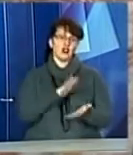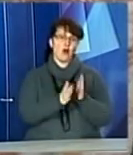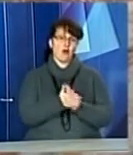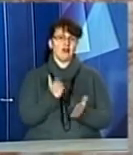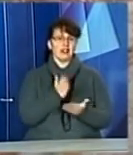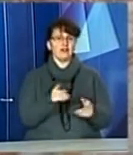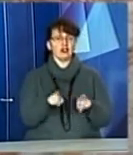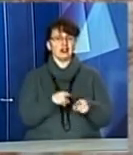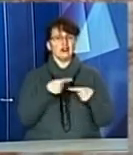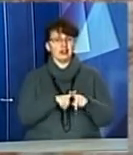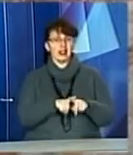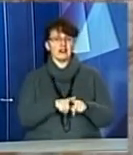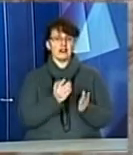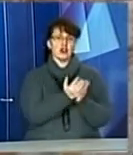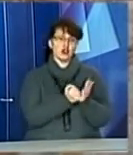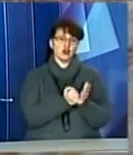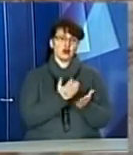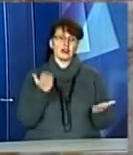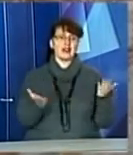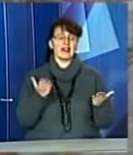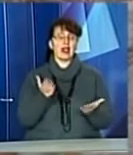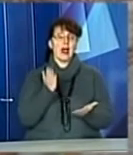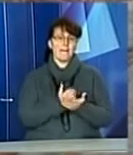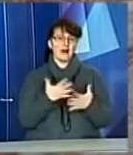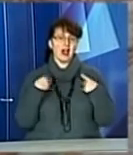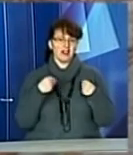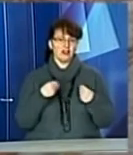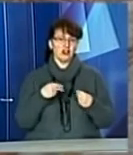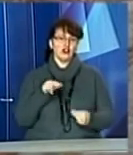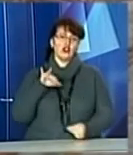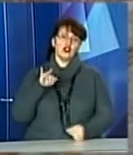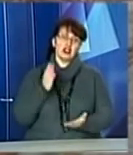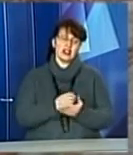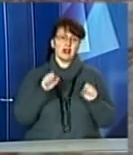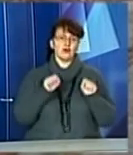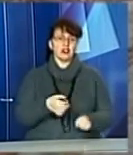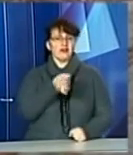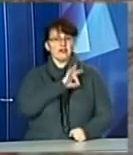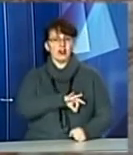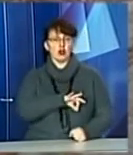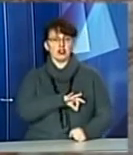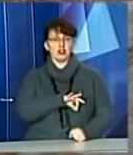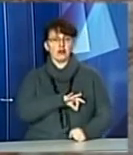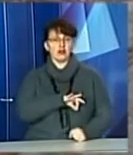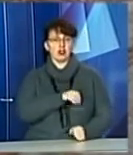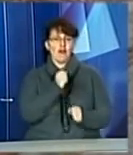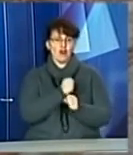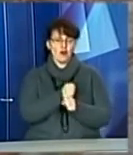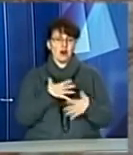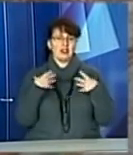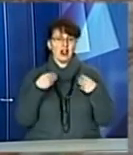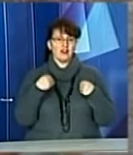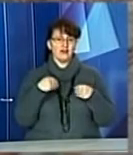техніки, таких ресурсів, які має Львів, є можливість використовувати в роботі Львів